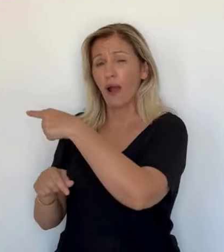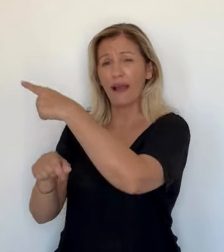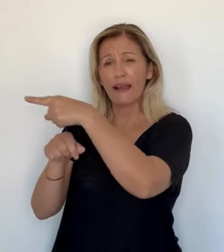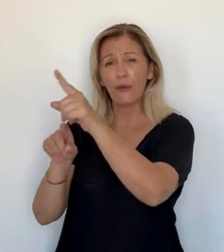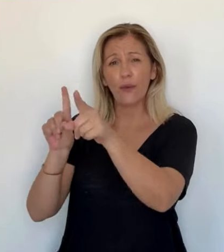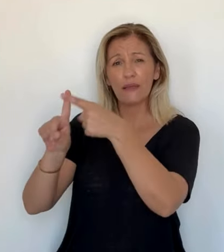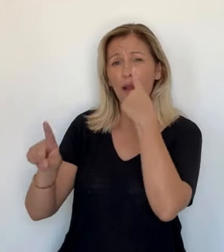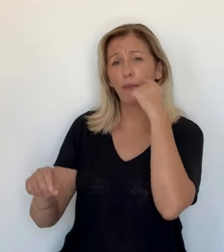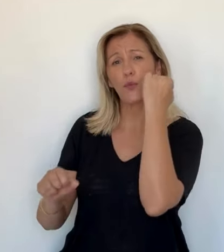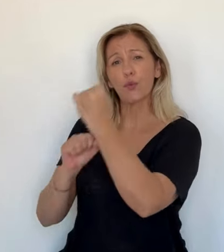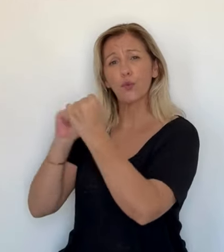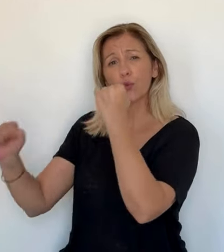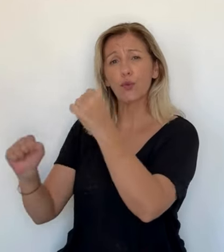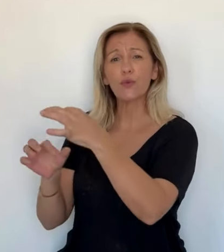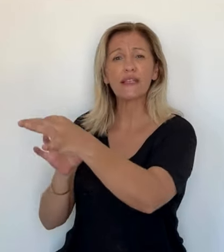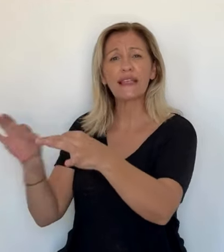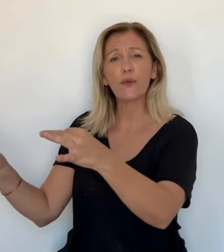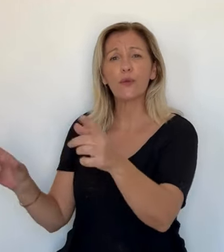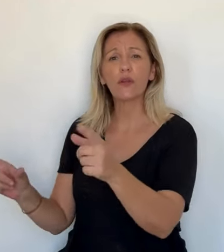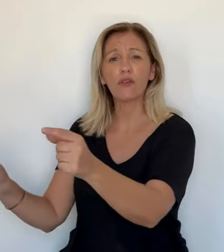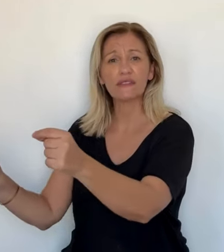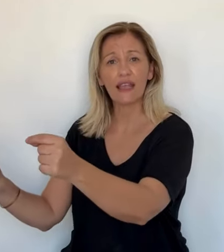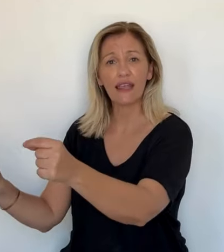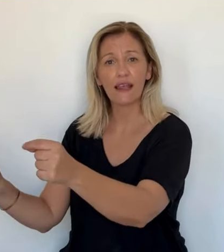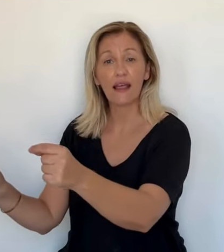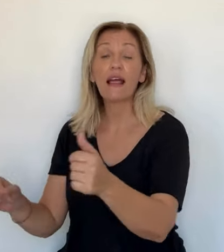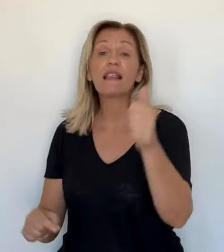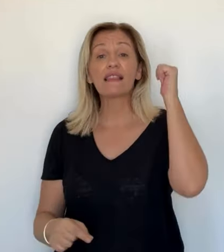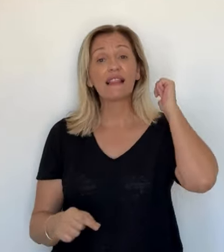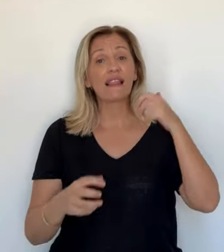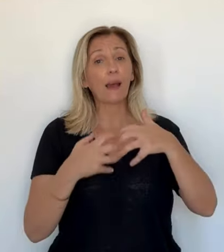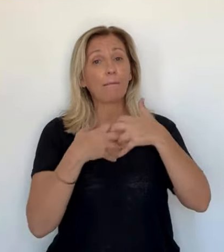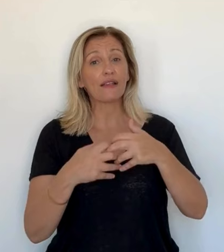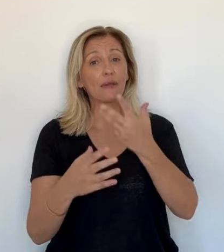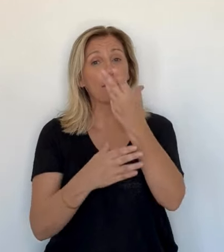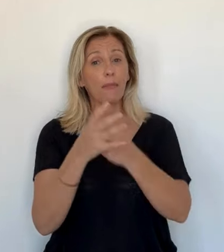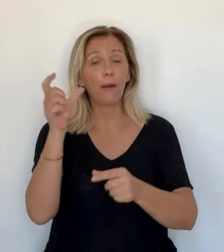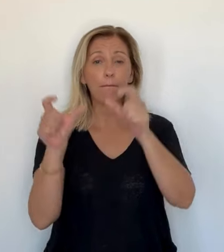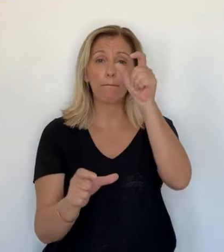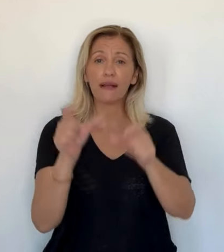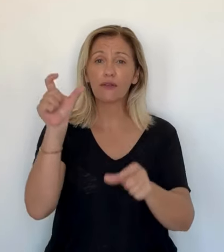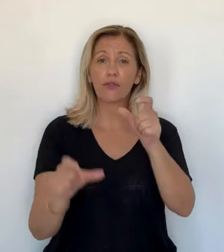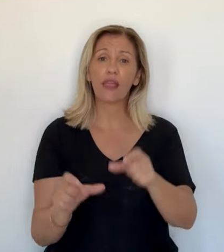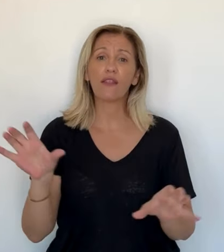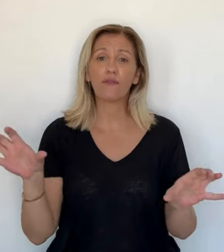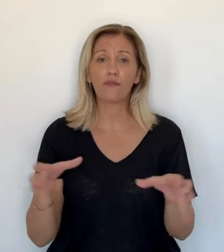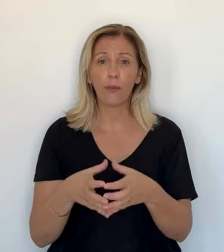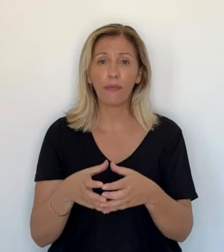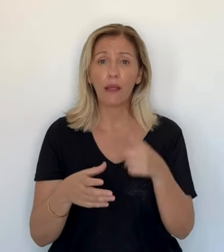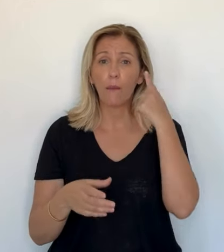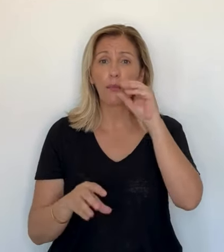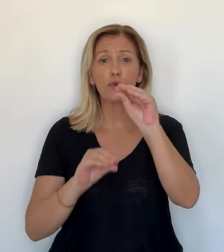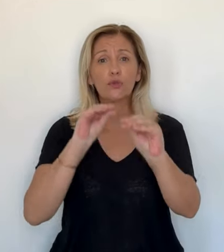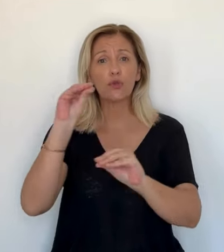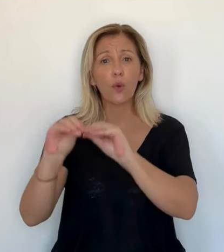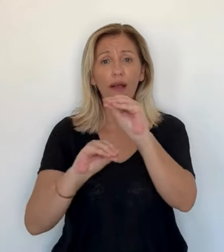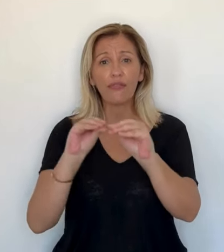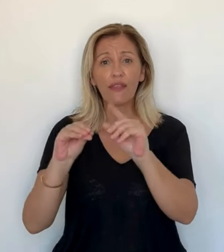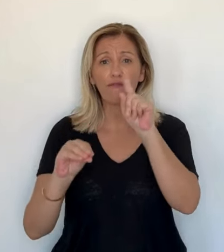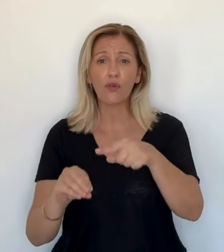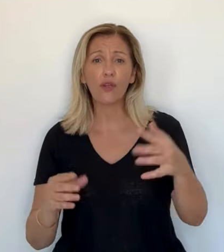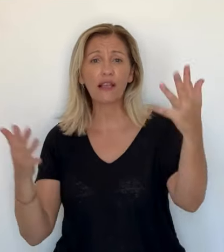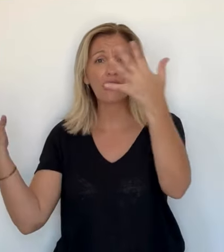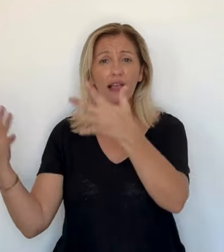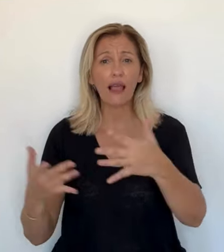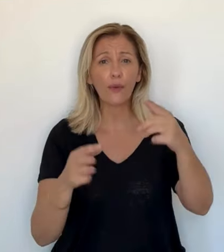patients. Elle envoie ses rayons ionisants qui détruisent les cellules cancéreuses. Derrière le pupitre, on